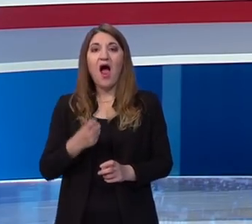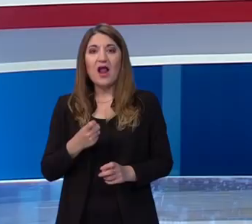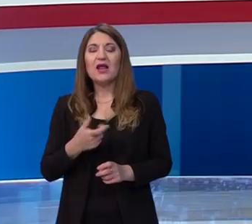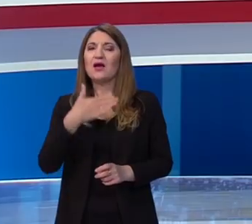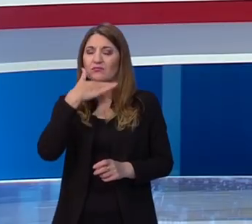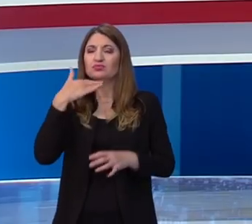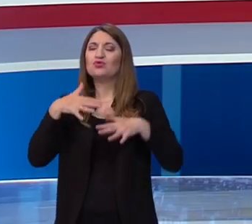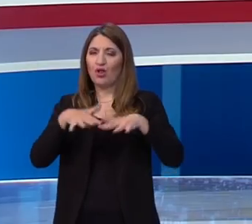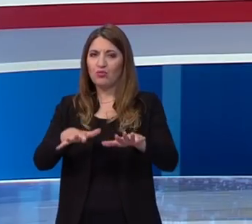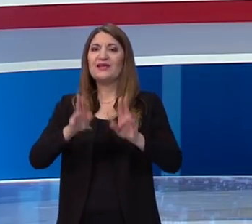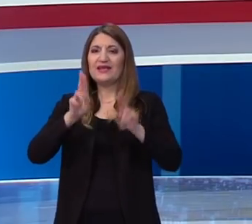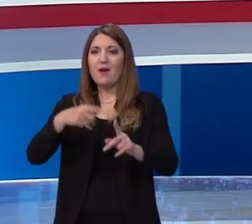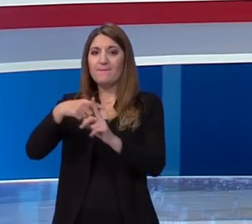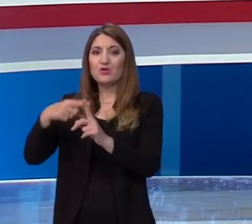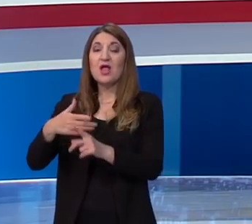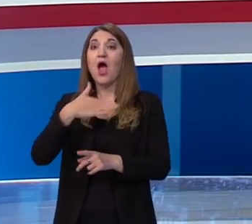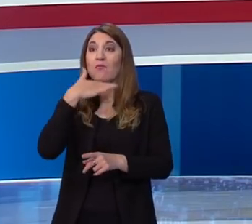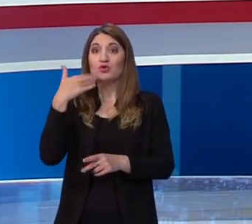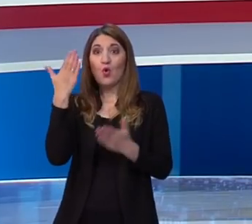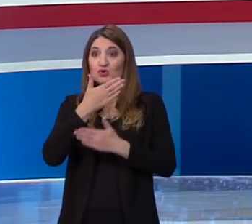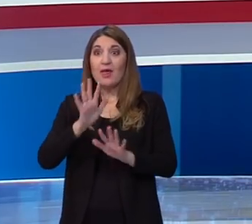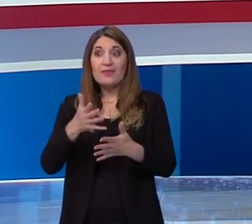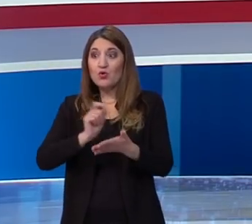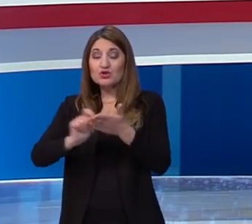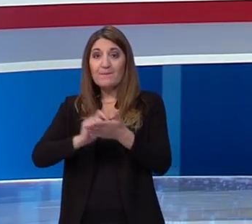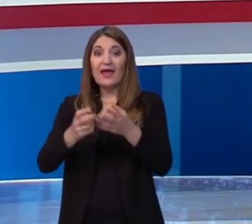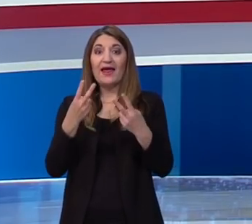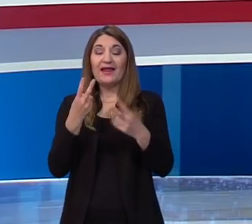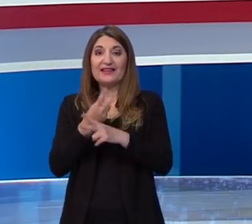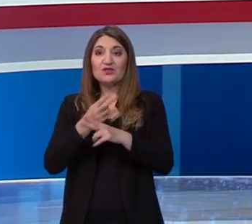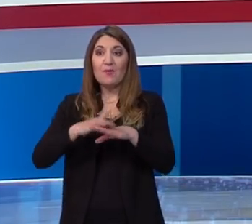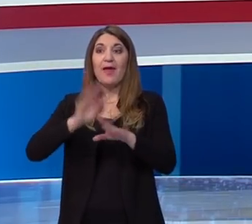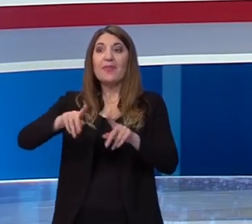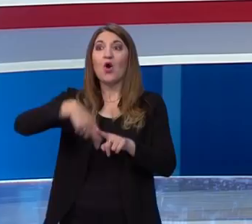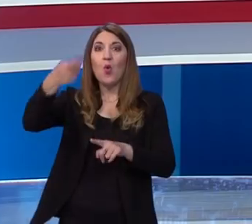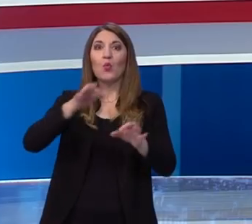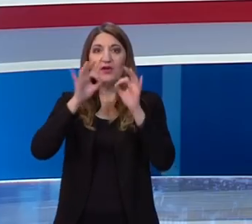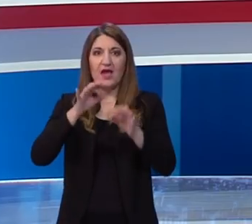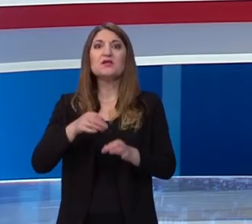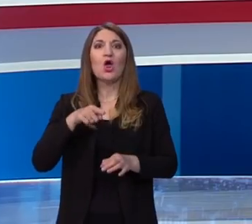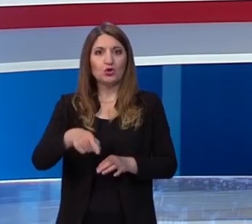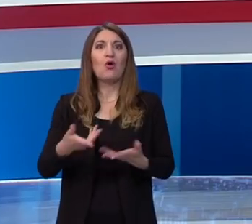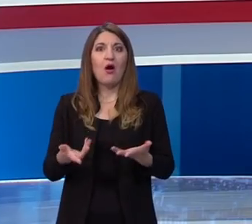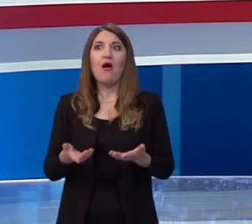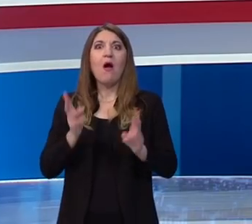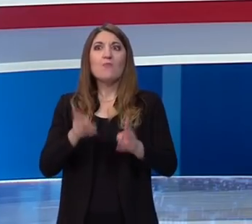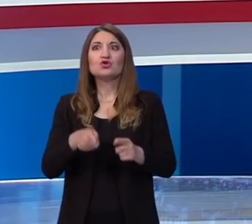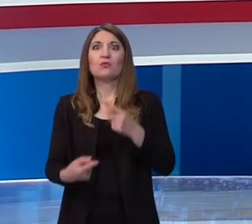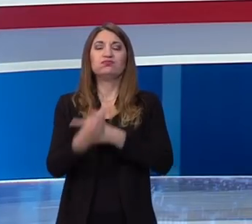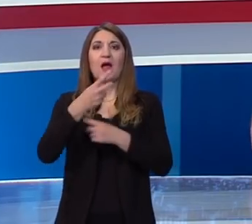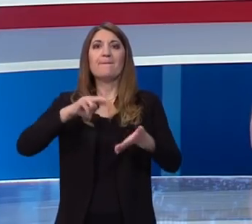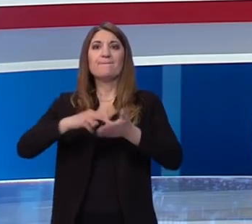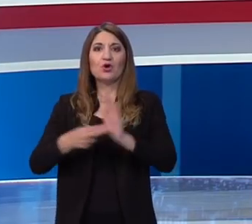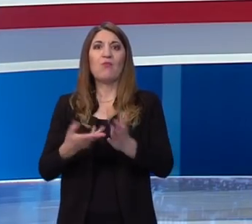ljudi pozitivno, da je puno učenika ne može pisati državnu maturu sada, nego tek na jesen bi bio veliki problem i za sustav i za